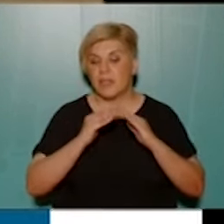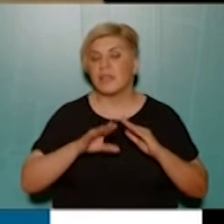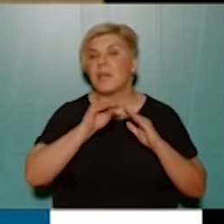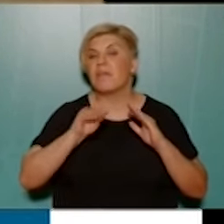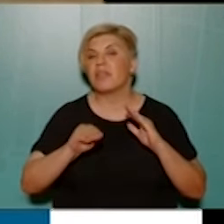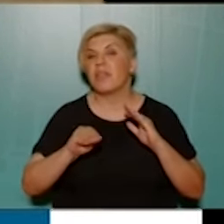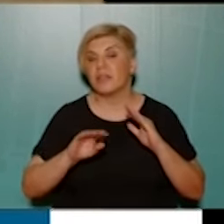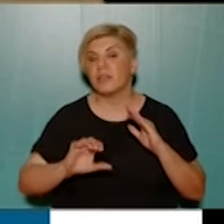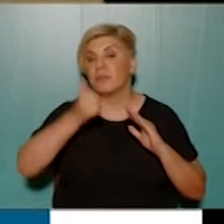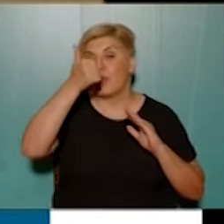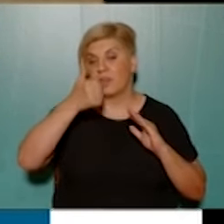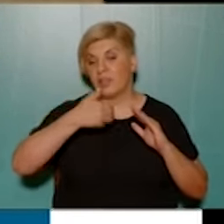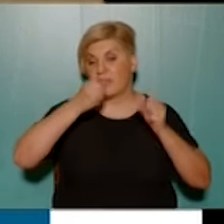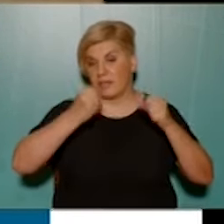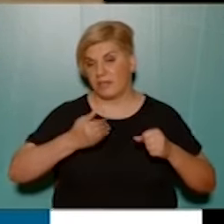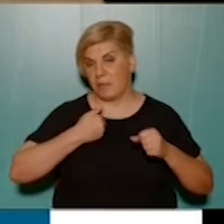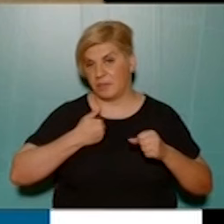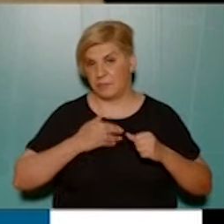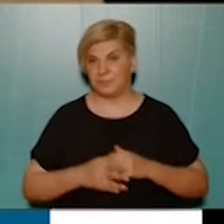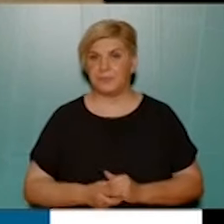παιδείας είναι σε προτεραιότητα για μας.